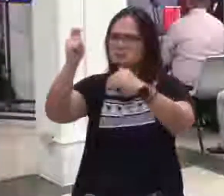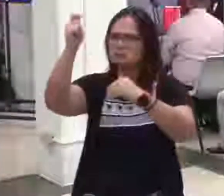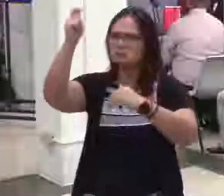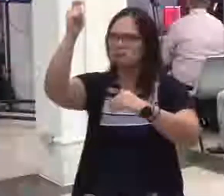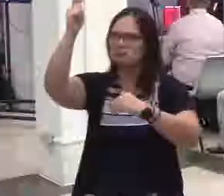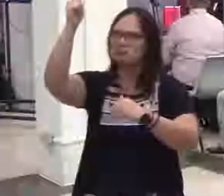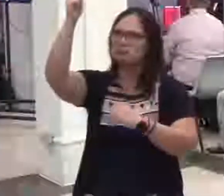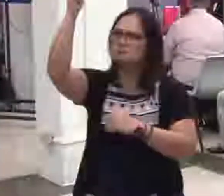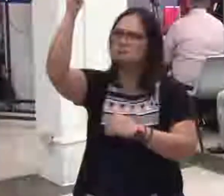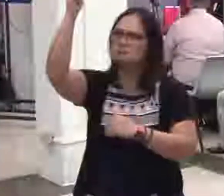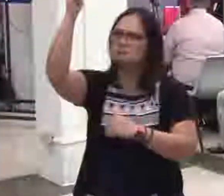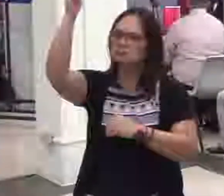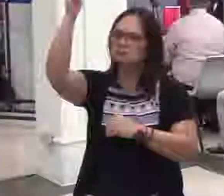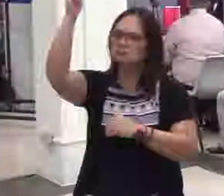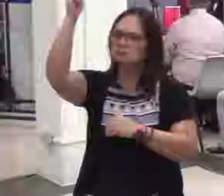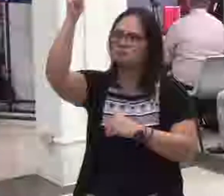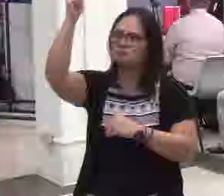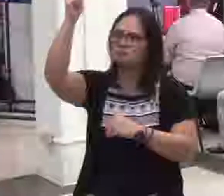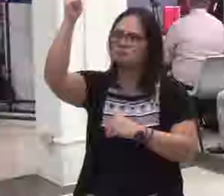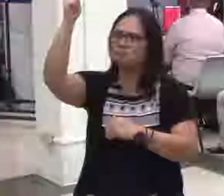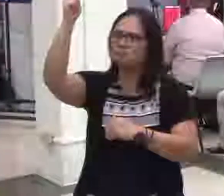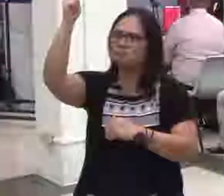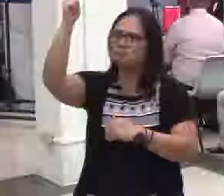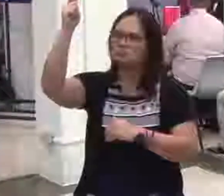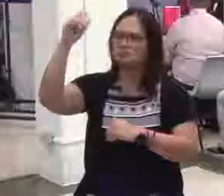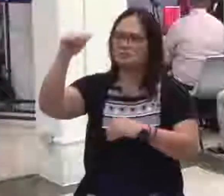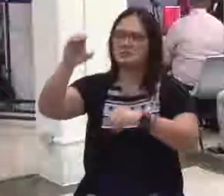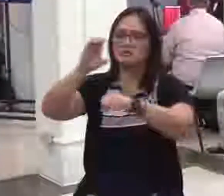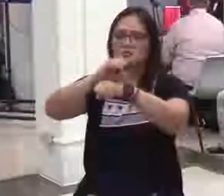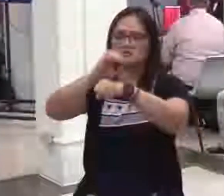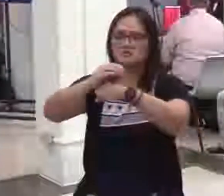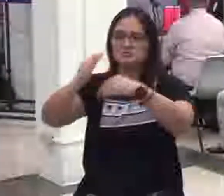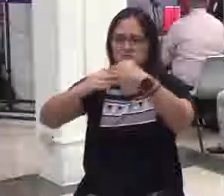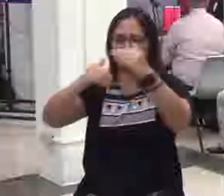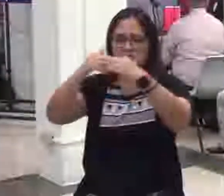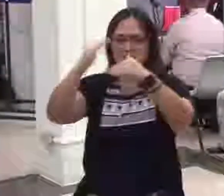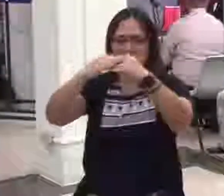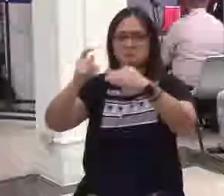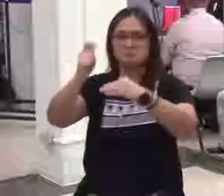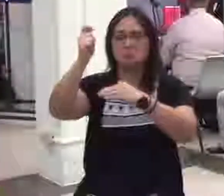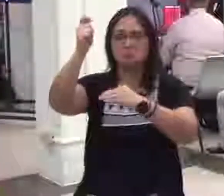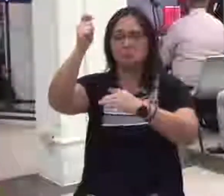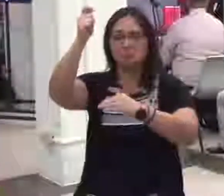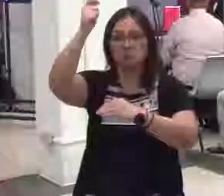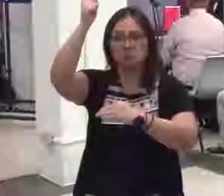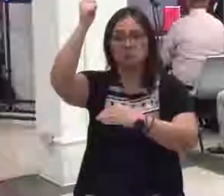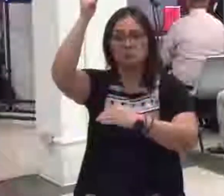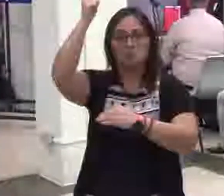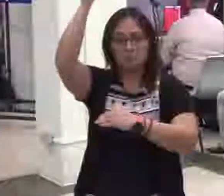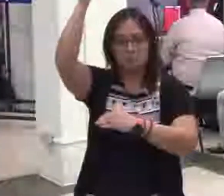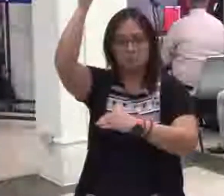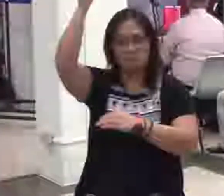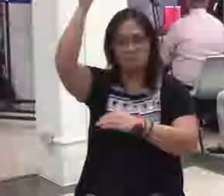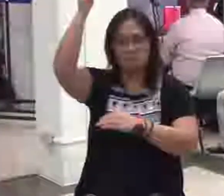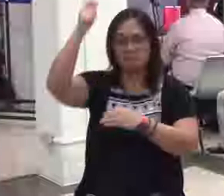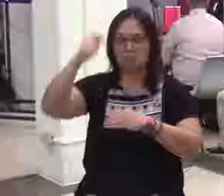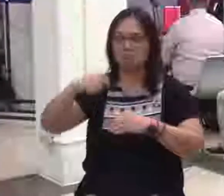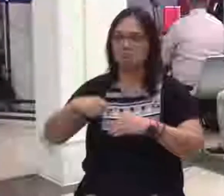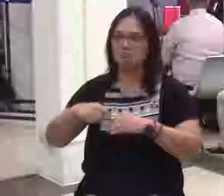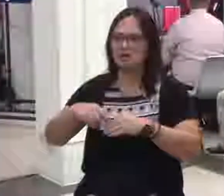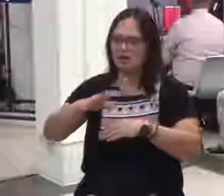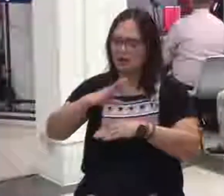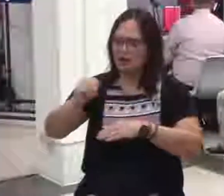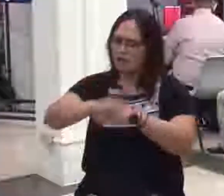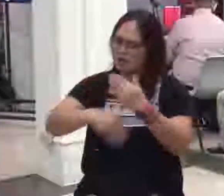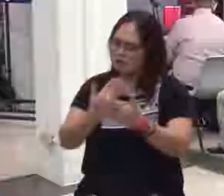building ng mga simbahan. O, hindi ba? Yung iba, eh syempre. And all the glory